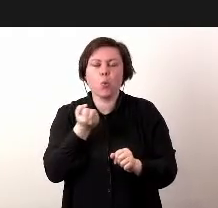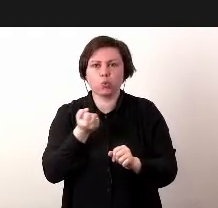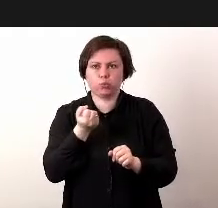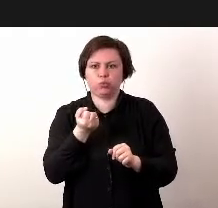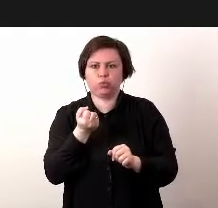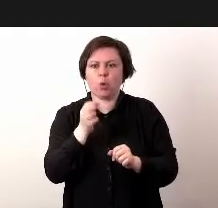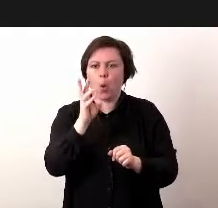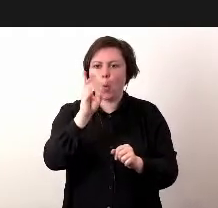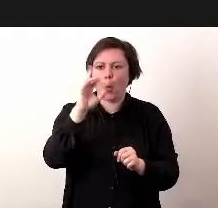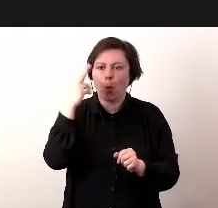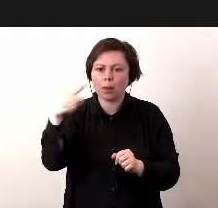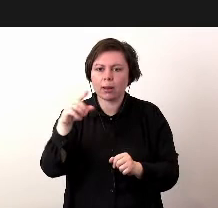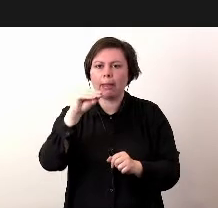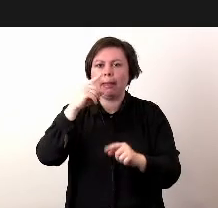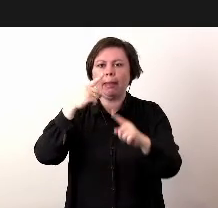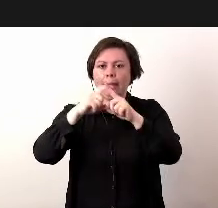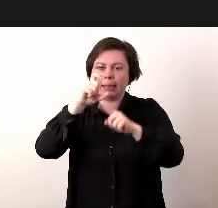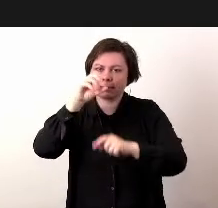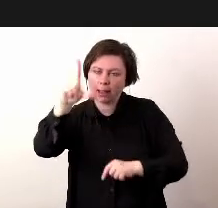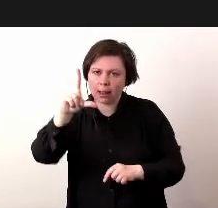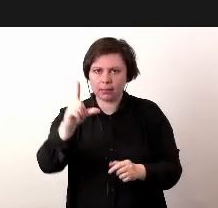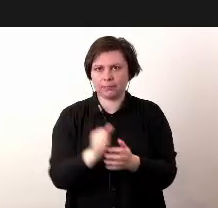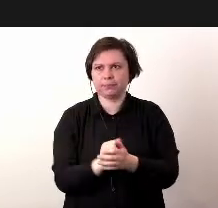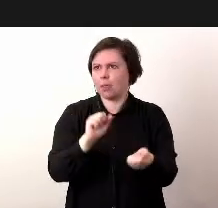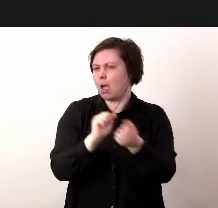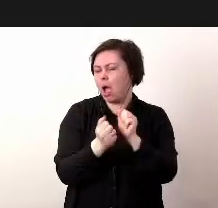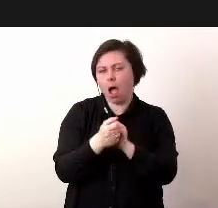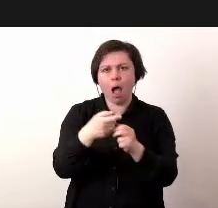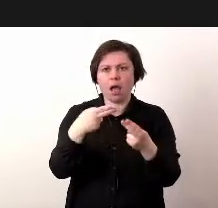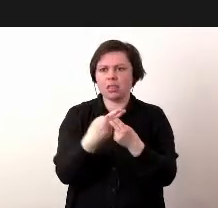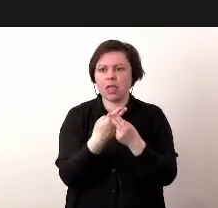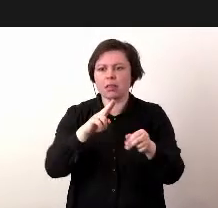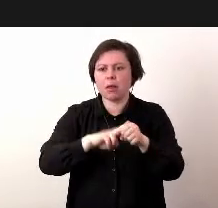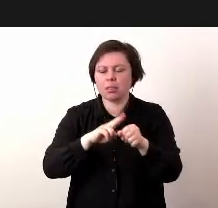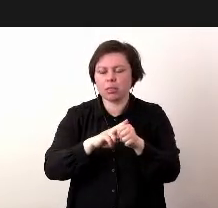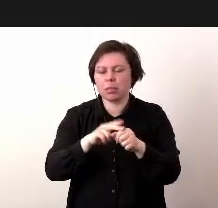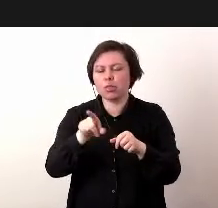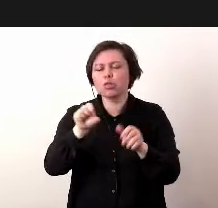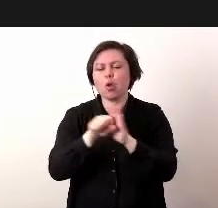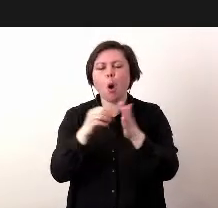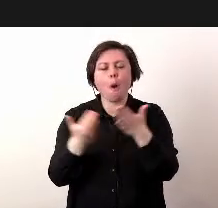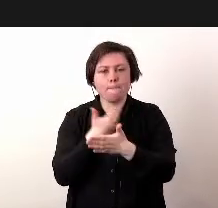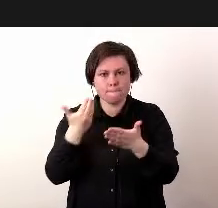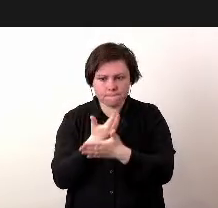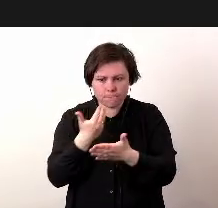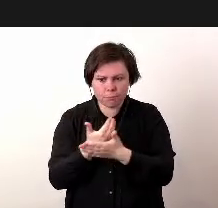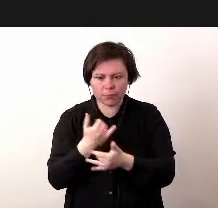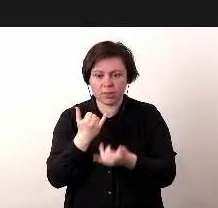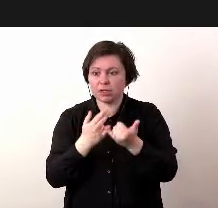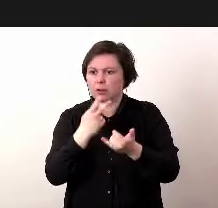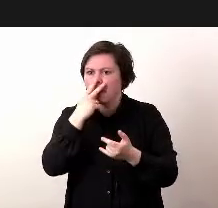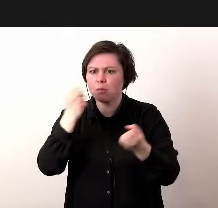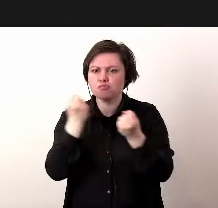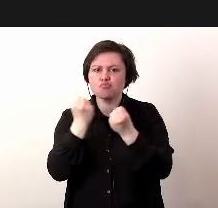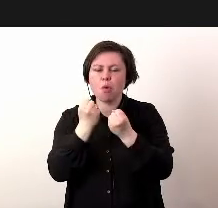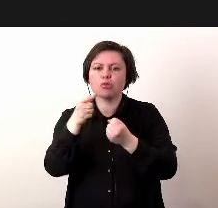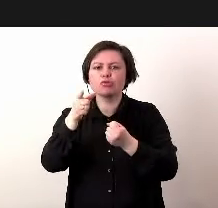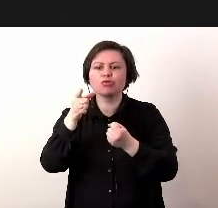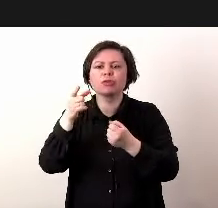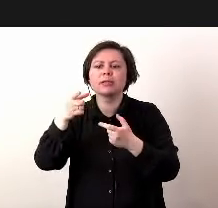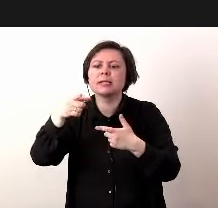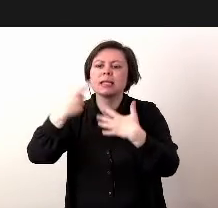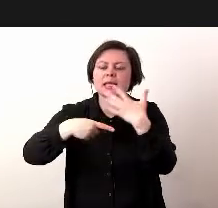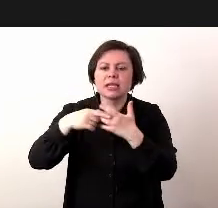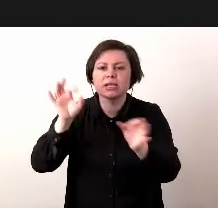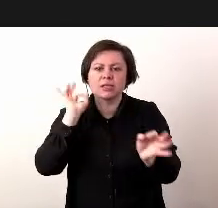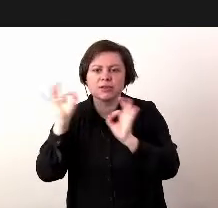Worda, Excela, czy nawet narzędzi do modelowania, biorąc pod uwagę skalę tych danych, bo